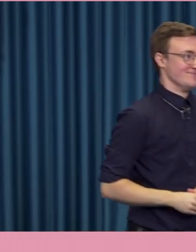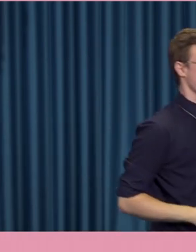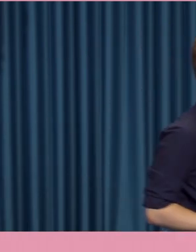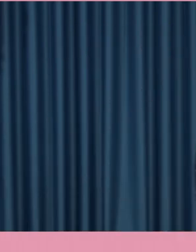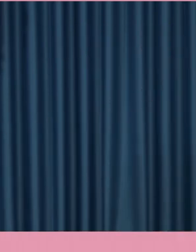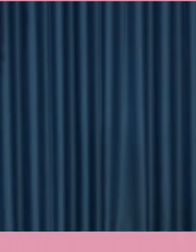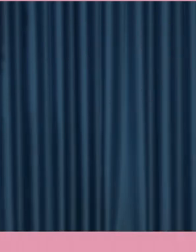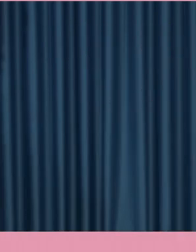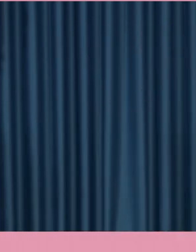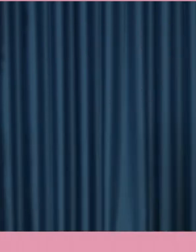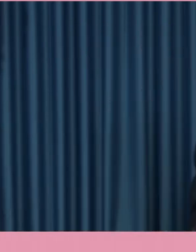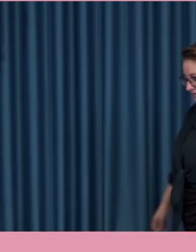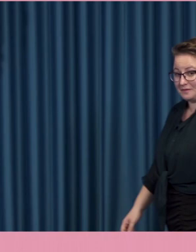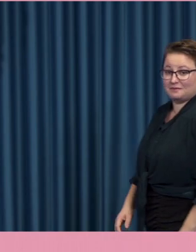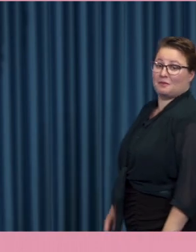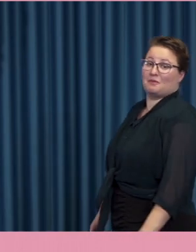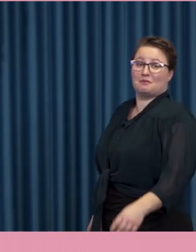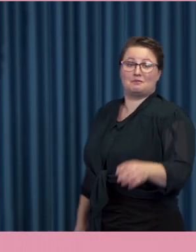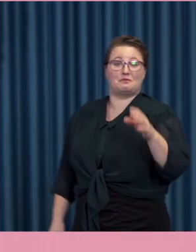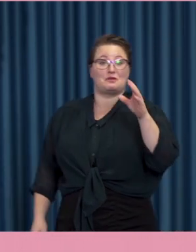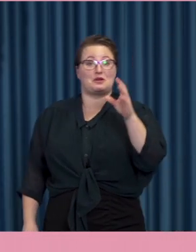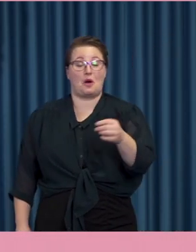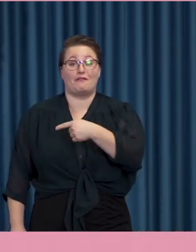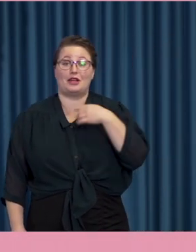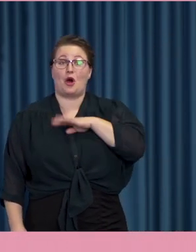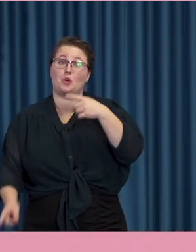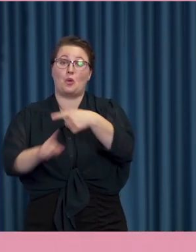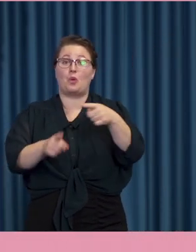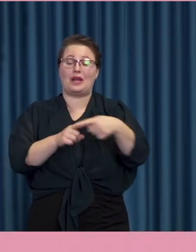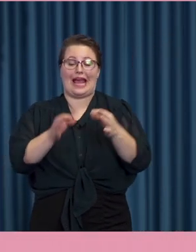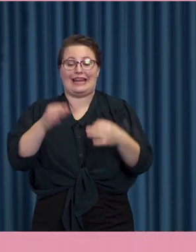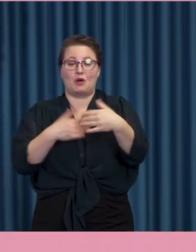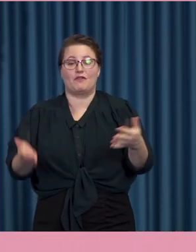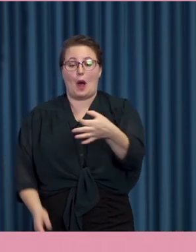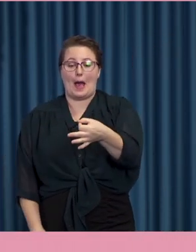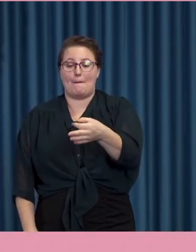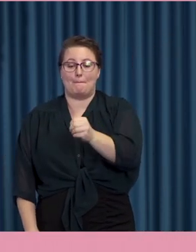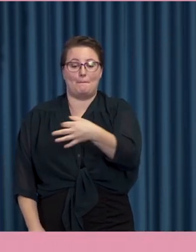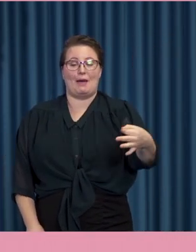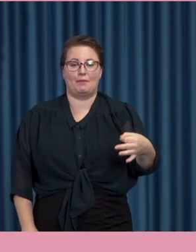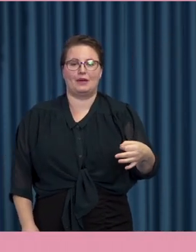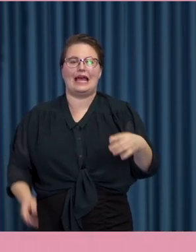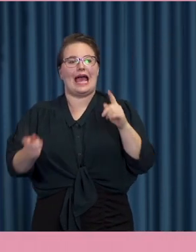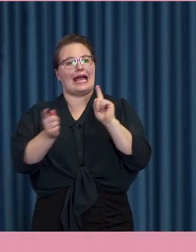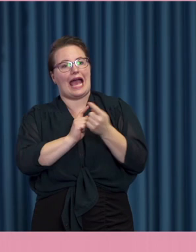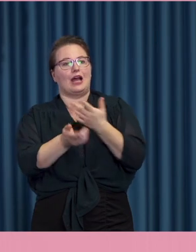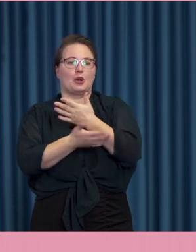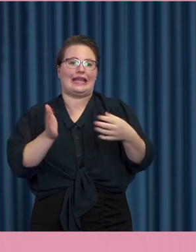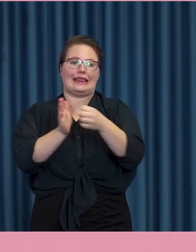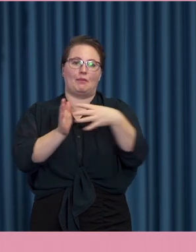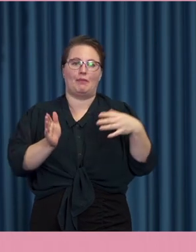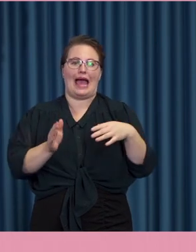Ja hörni, vi har ju alla olika definitioner av peppigt. Det kanske inte leder till demokratins undergång. Ja Anders,